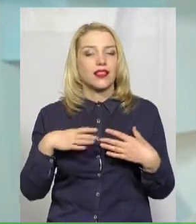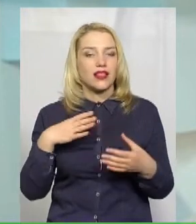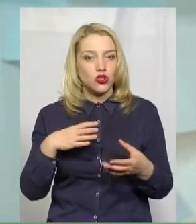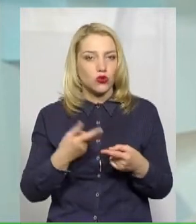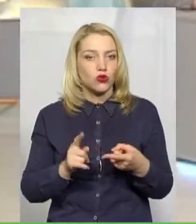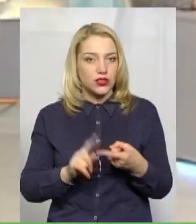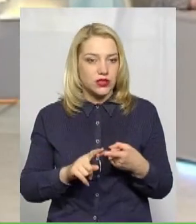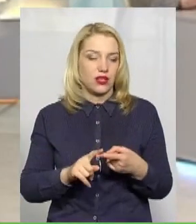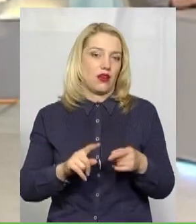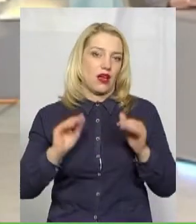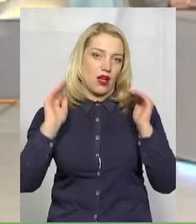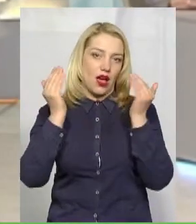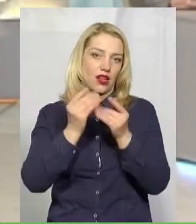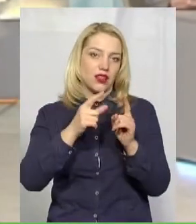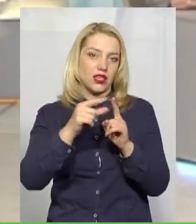впроваджені.